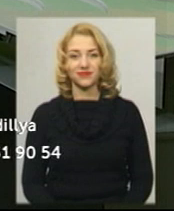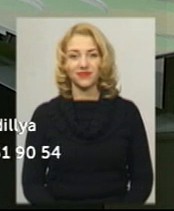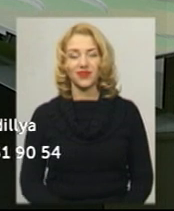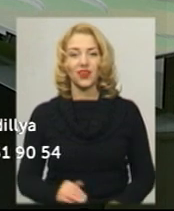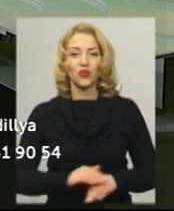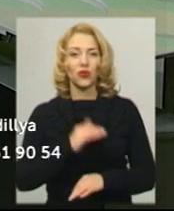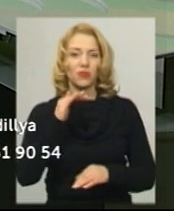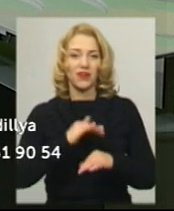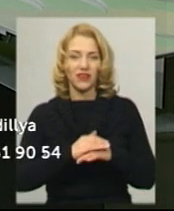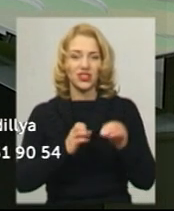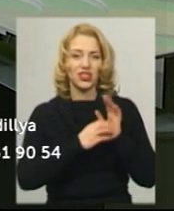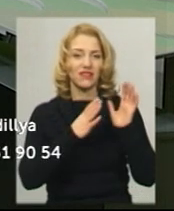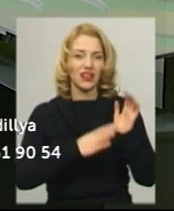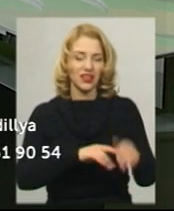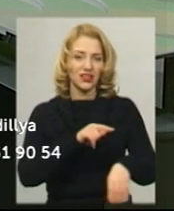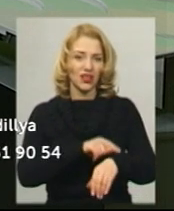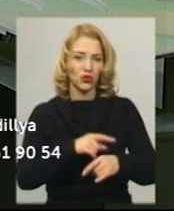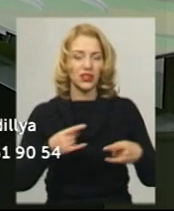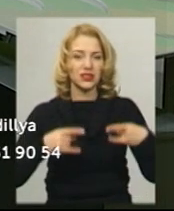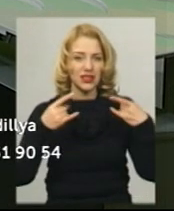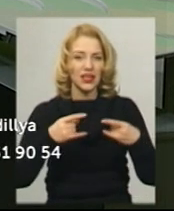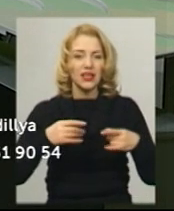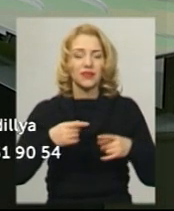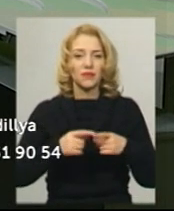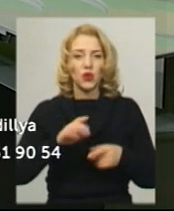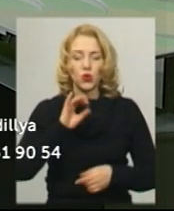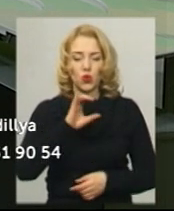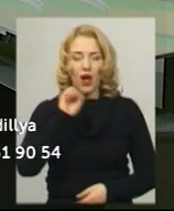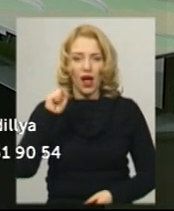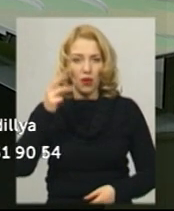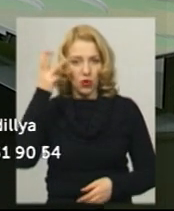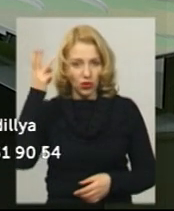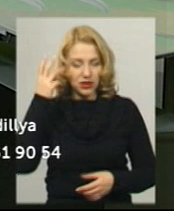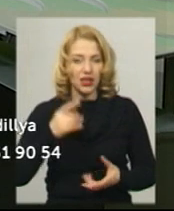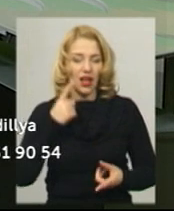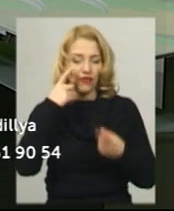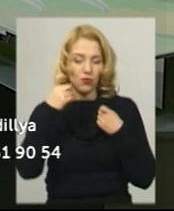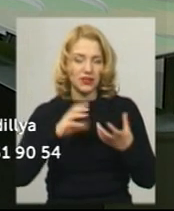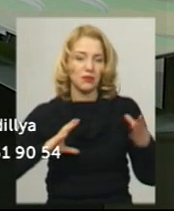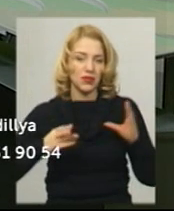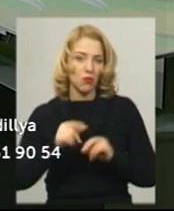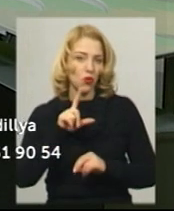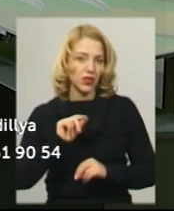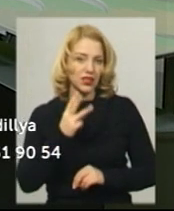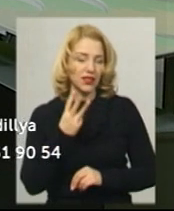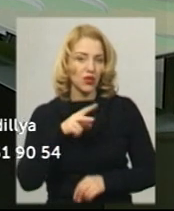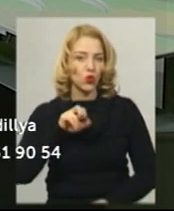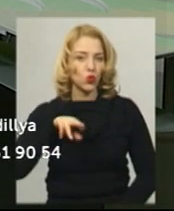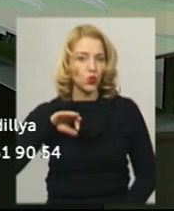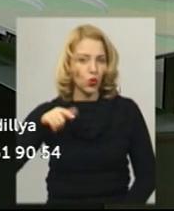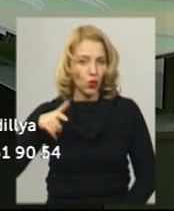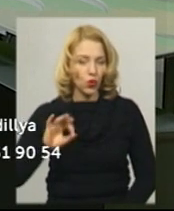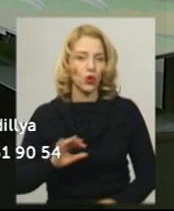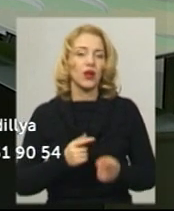Добрий вечір, 19-го година. В ефірі Суспільного мовника Явподілля інформаційний підсумок понеділка, 3 лютого. В студії